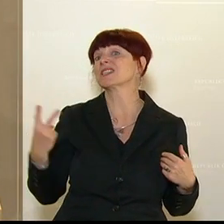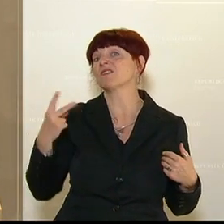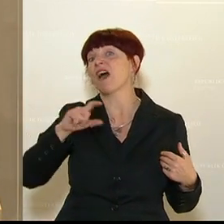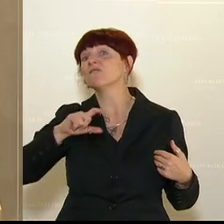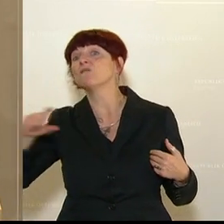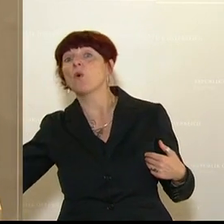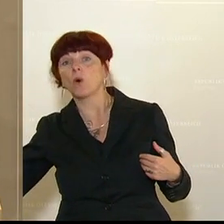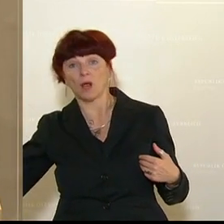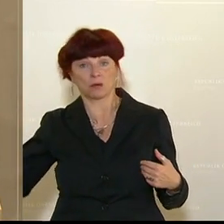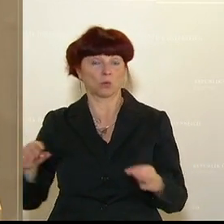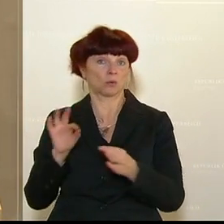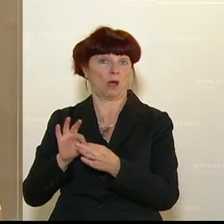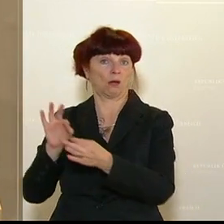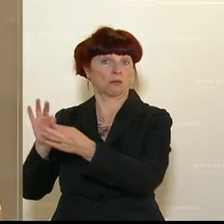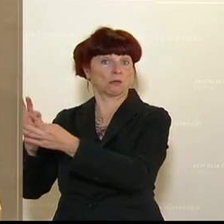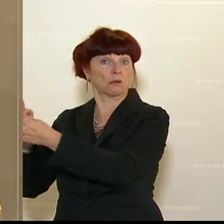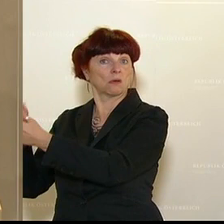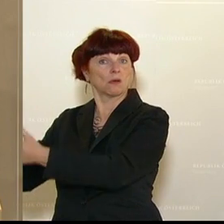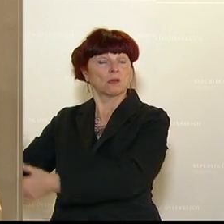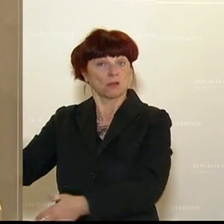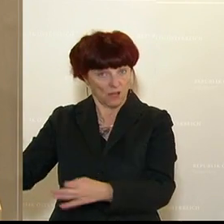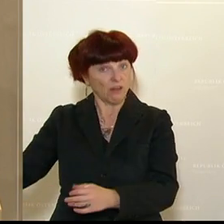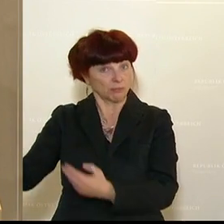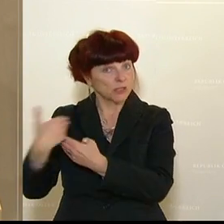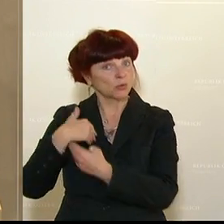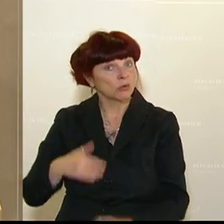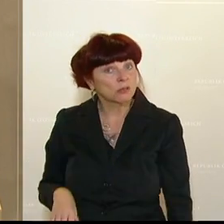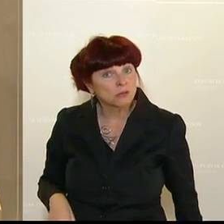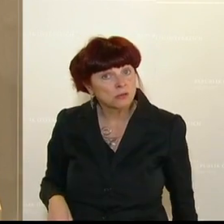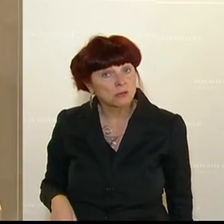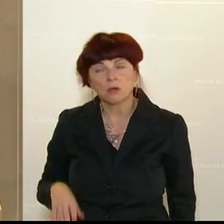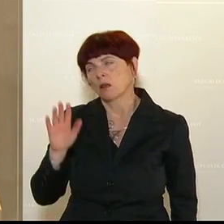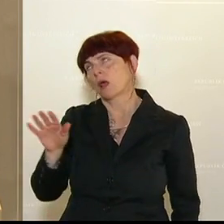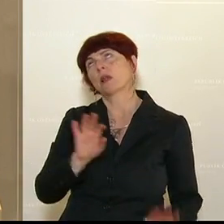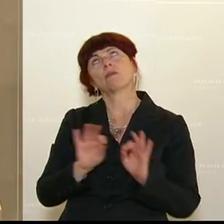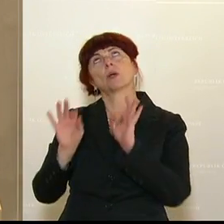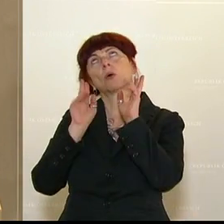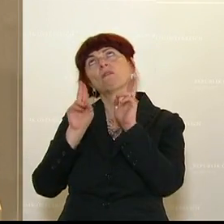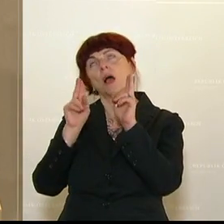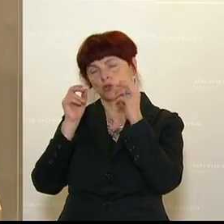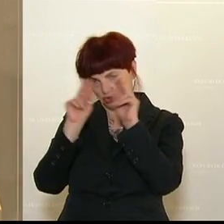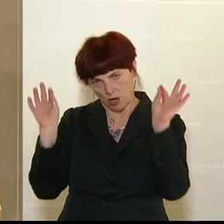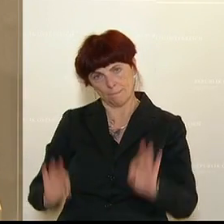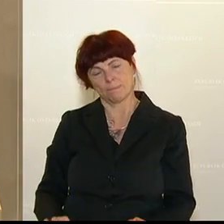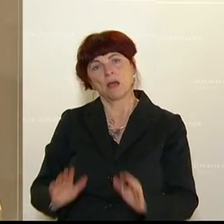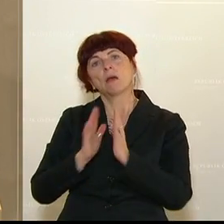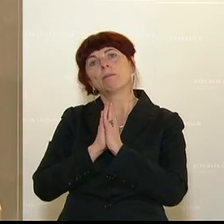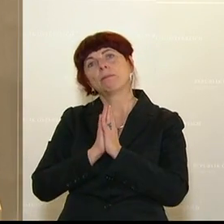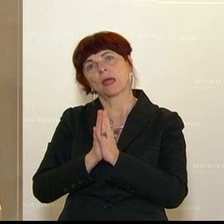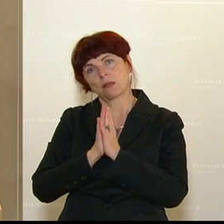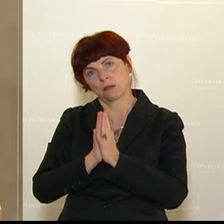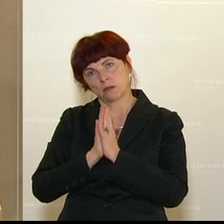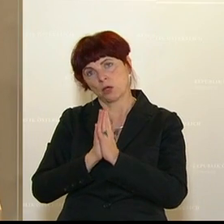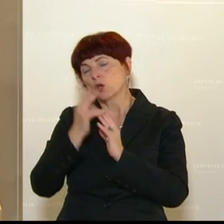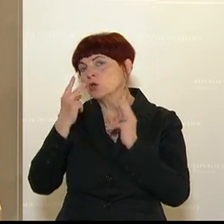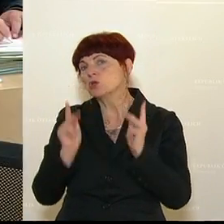Bezugsperson? Das heißt, alles, wie es in deiner Verordnung steht, ist wirklich dramatisch. Ich würde Sie bitten, mach Sie bürgernahe, deine ganzen Verordnungen, dass sie